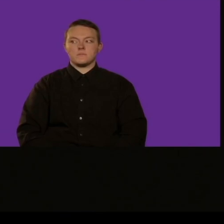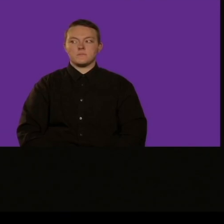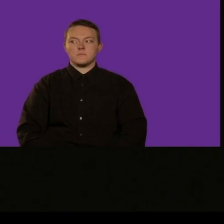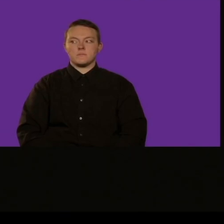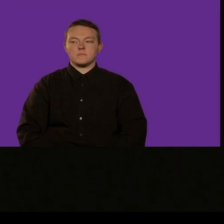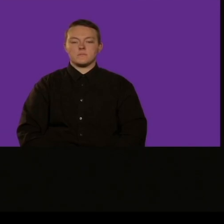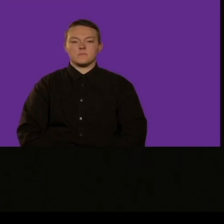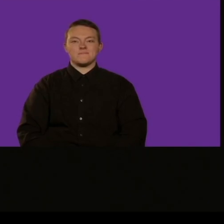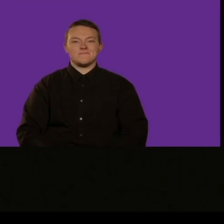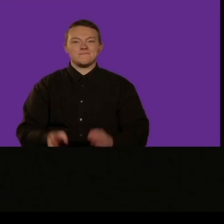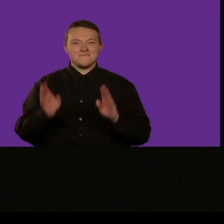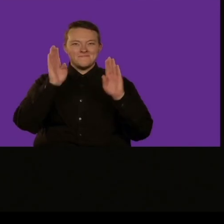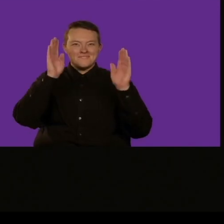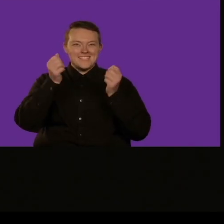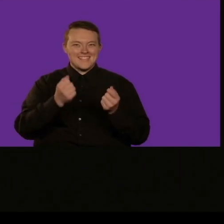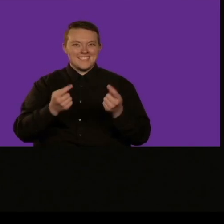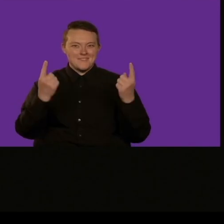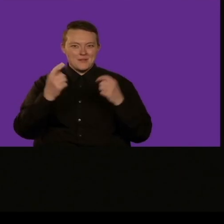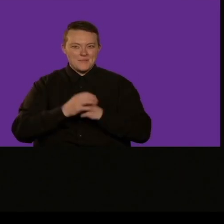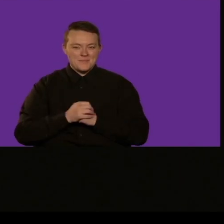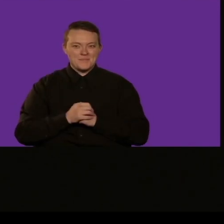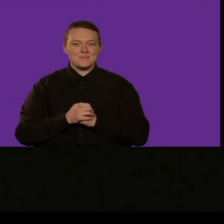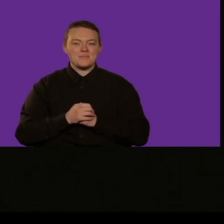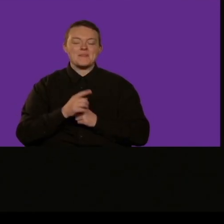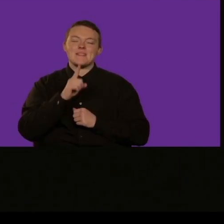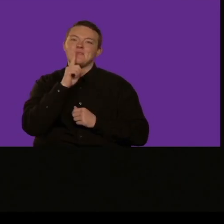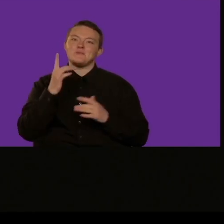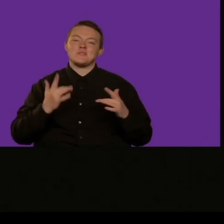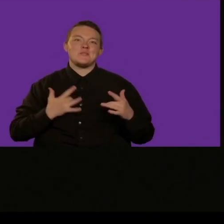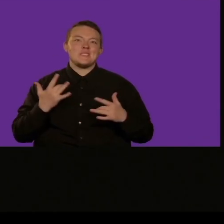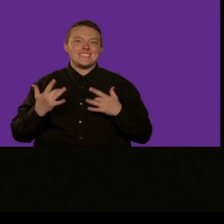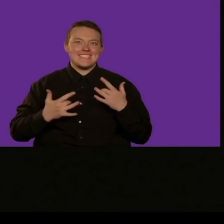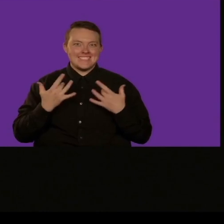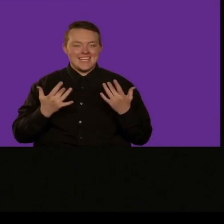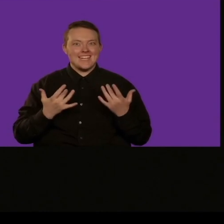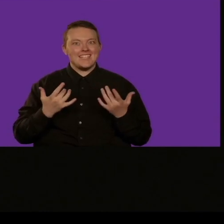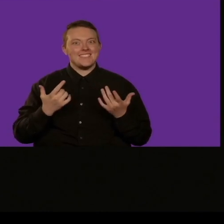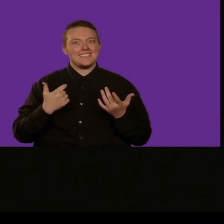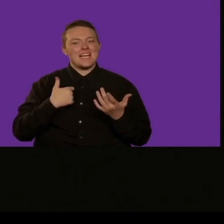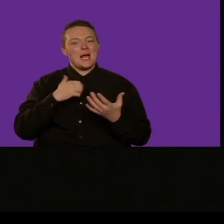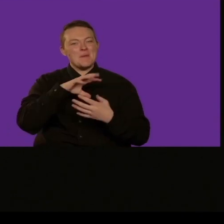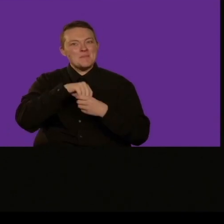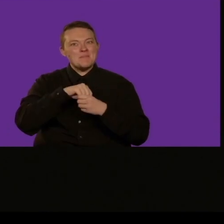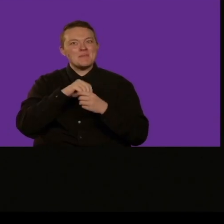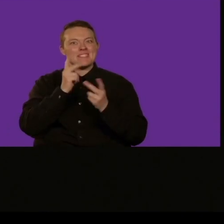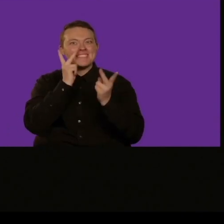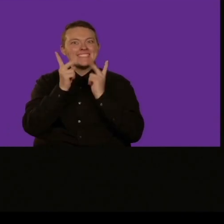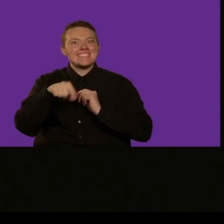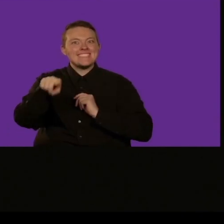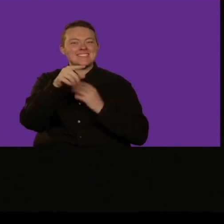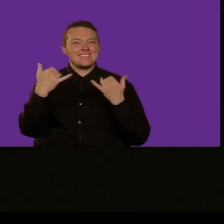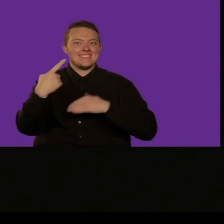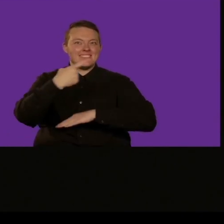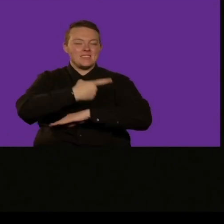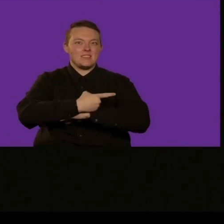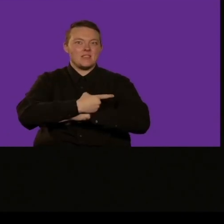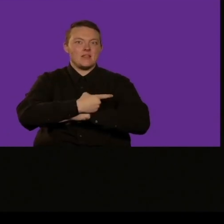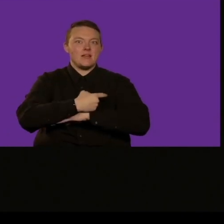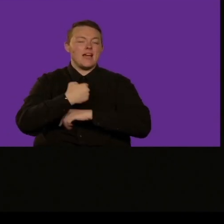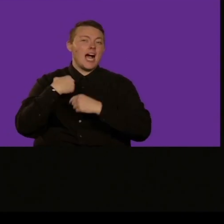perché è un'esperienza favolosa per imparare soprattutto nelle forme creative in cui gli educatori in tutto il mondo stanno